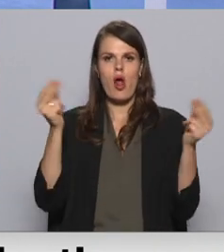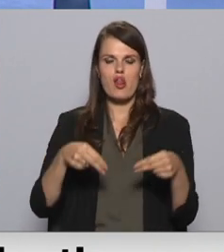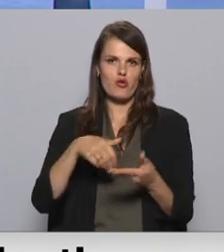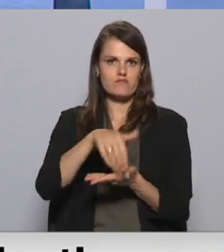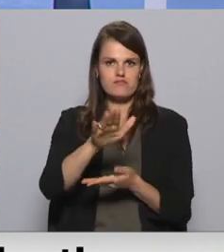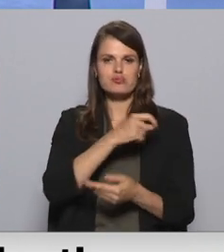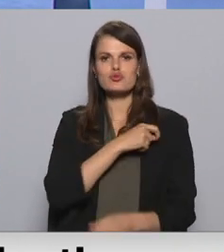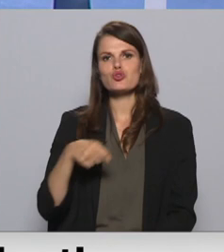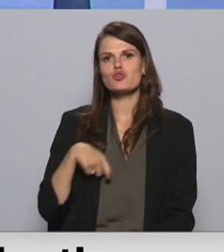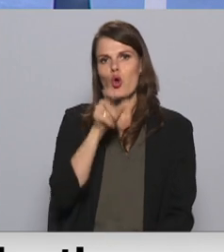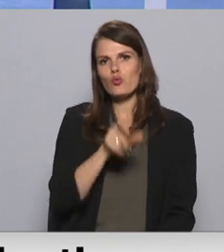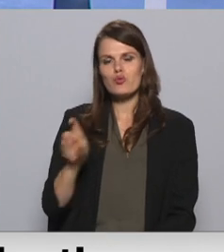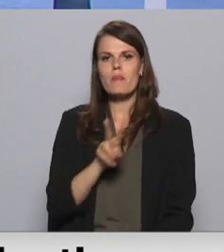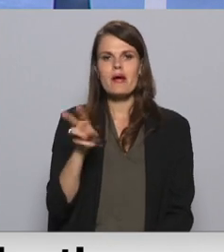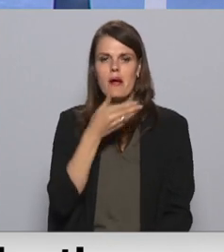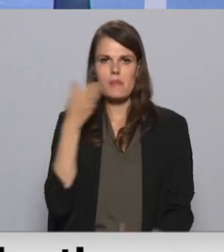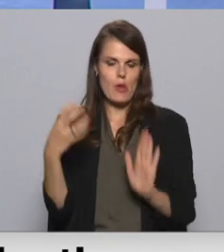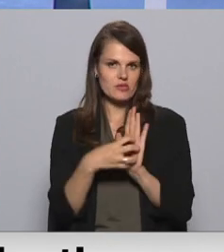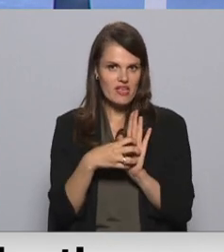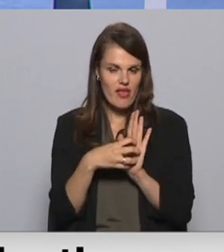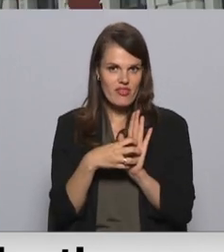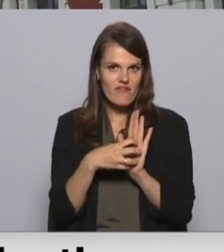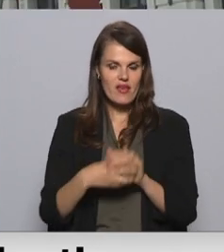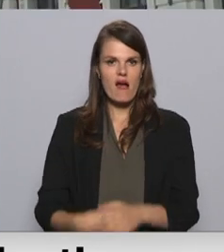studentiem, kuriem nav sadarbspējīga certifikāta.